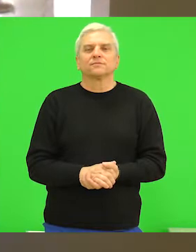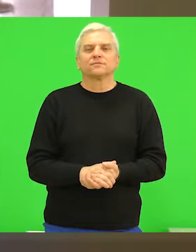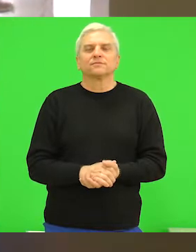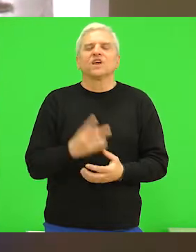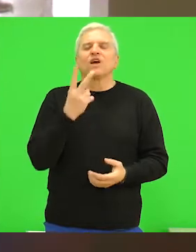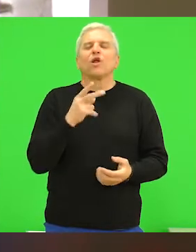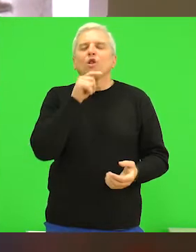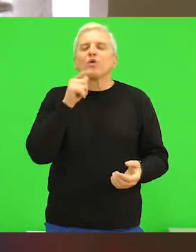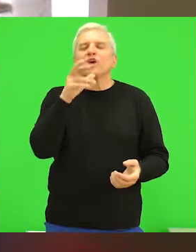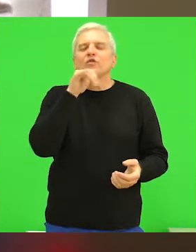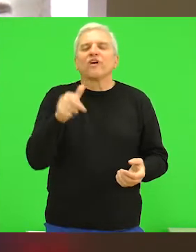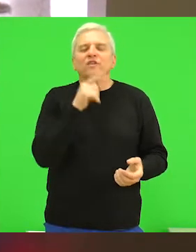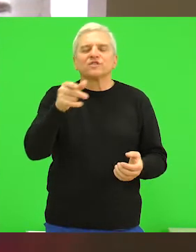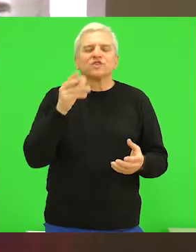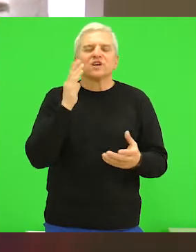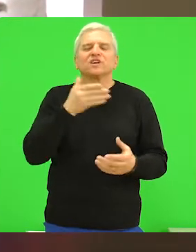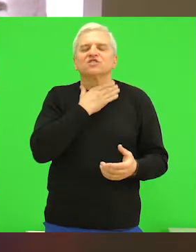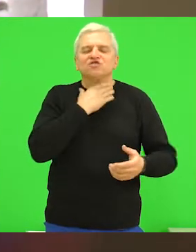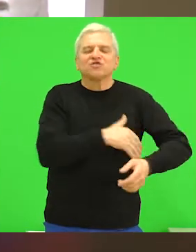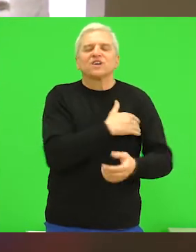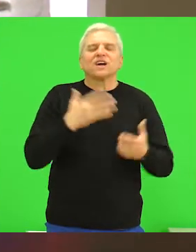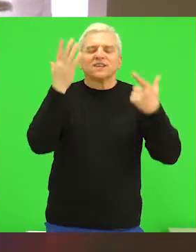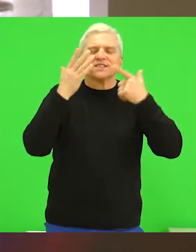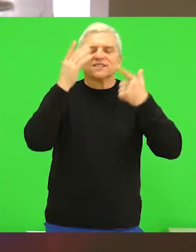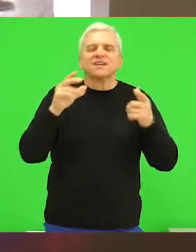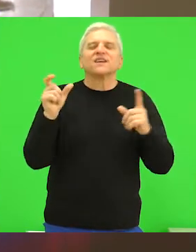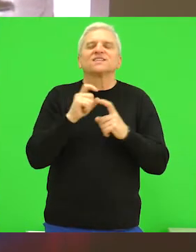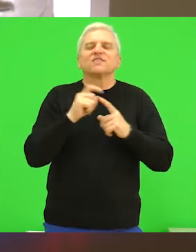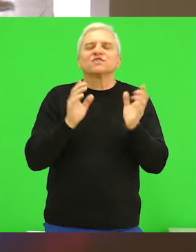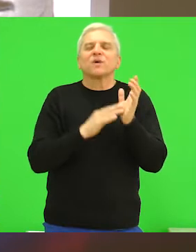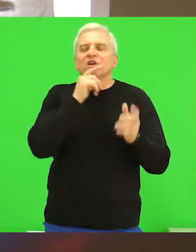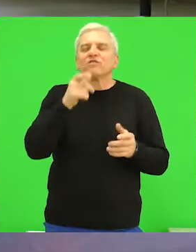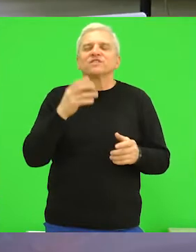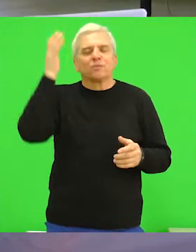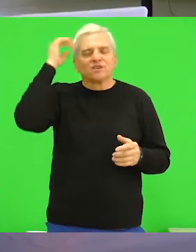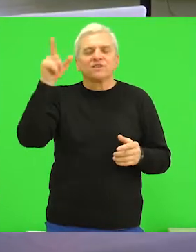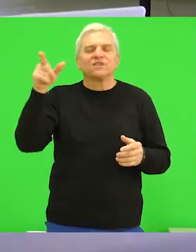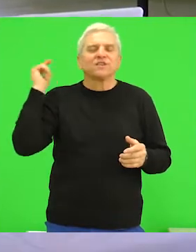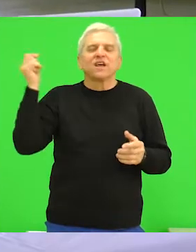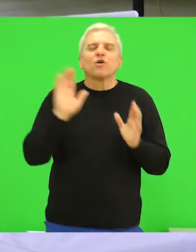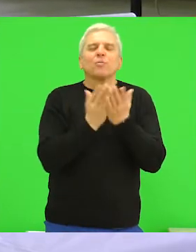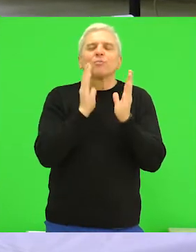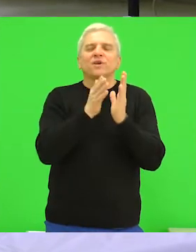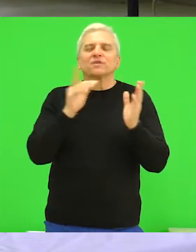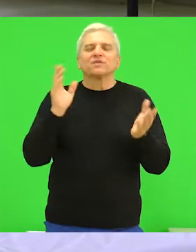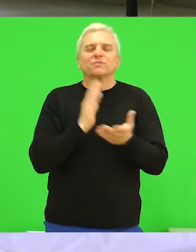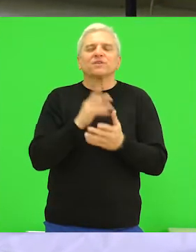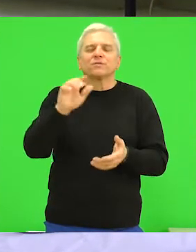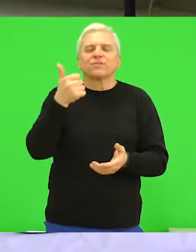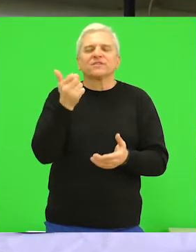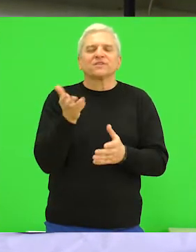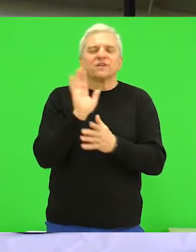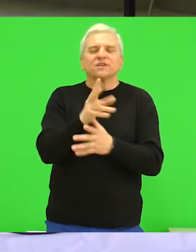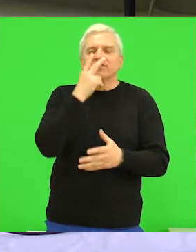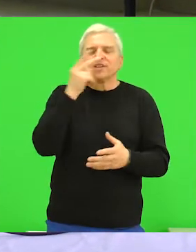Luka Jovanović, učenik 7. razreda osnovne škole Svetozar Marković u Bačkom gradištu, u tamošnjoj biblioteci održava je